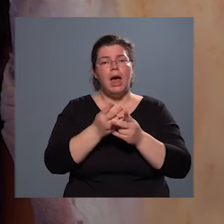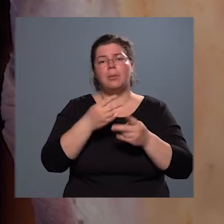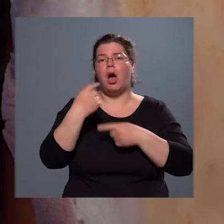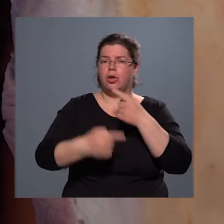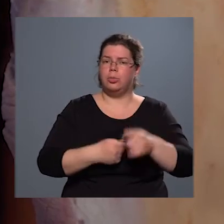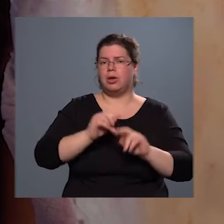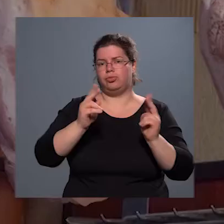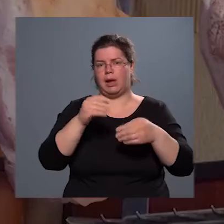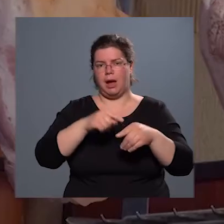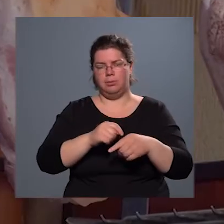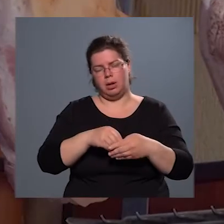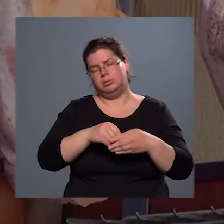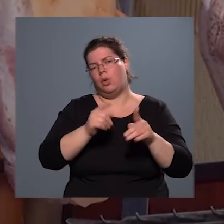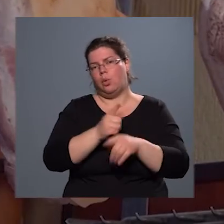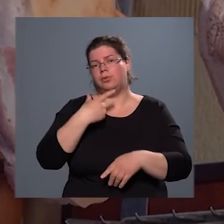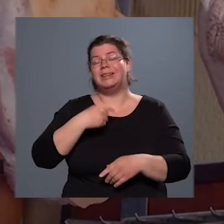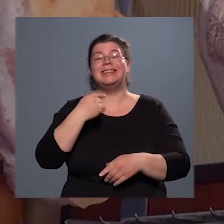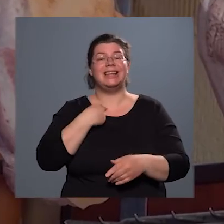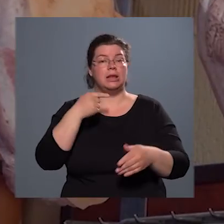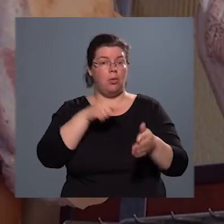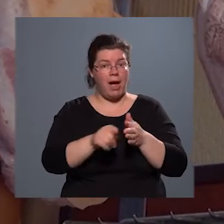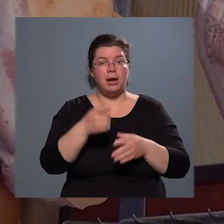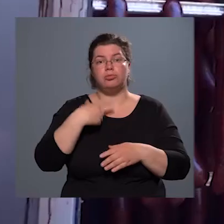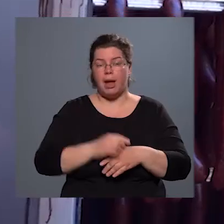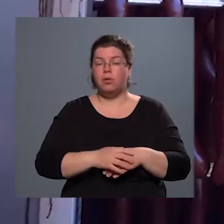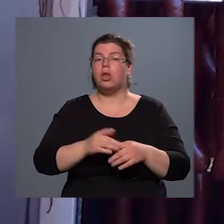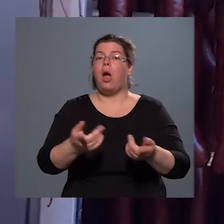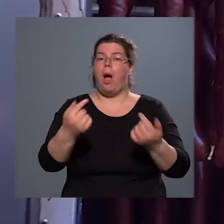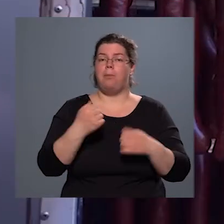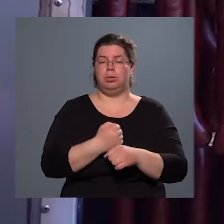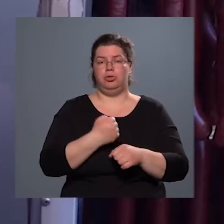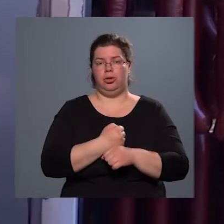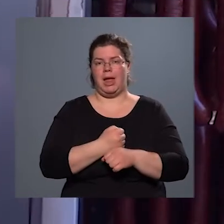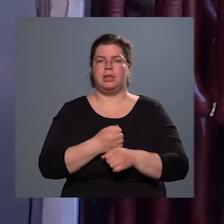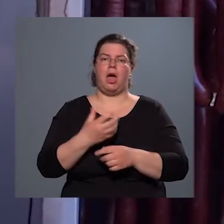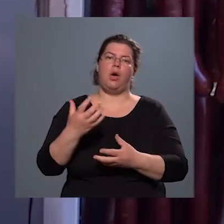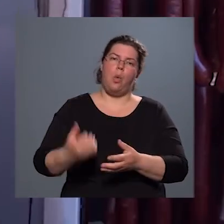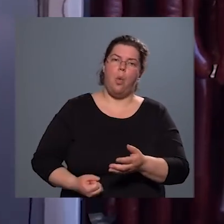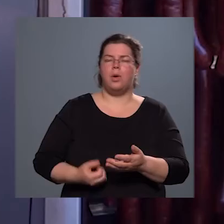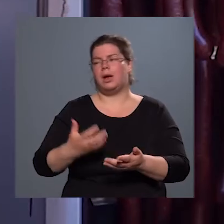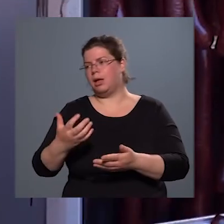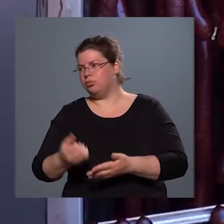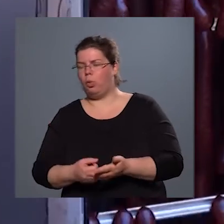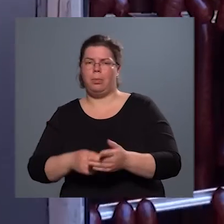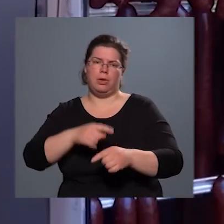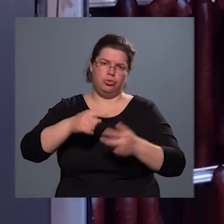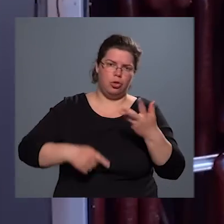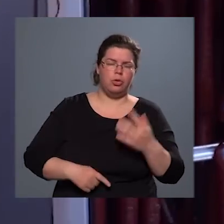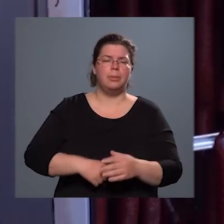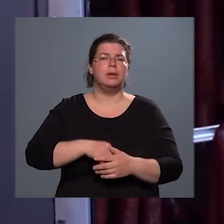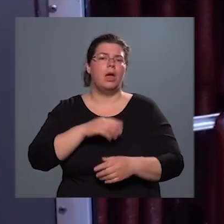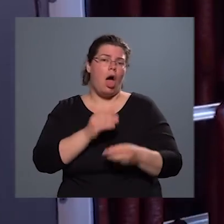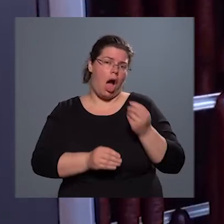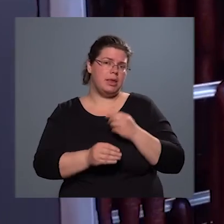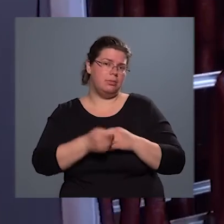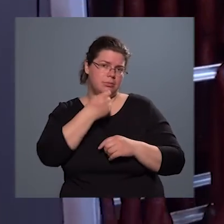világban úgy történt, hogy olyan megtörténtek a disznóvágások, akkor abból csináltak húrkát, kolbászt, stb., akkor azt azért